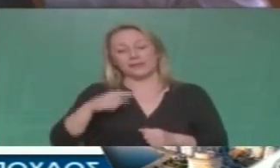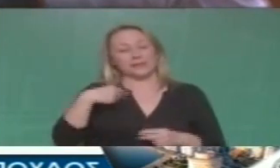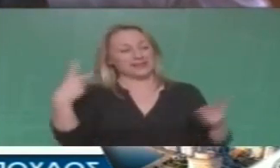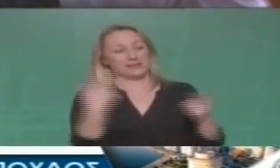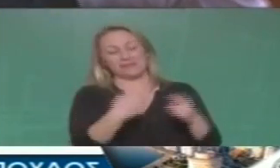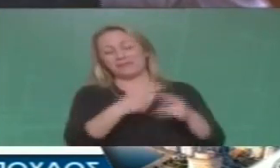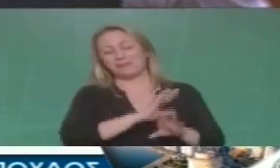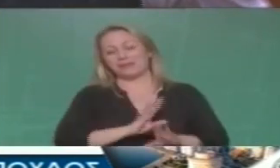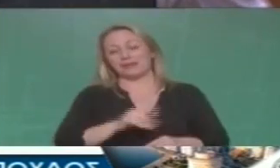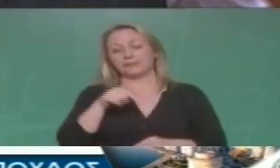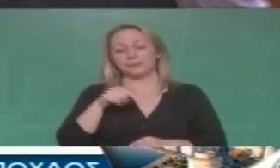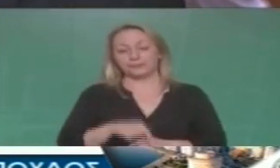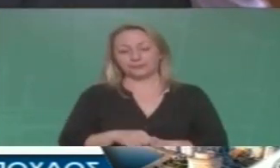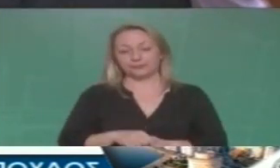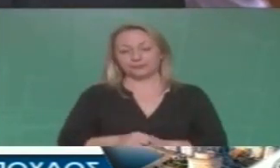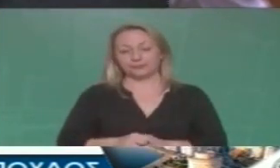τελειώνει